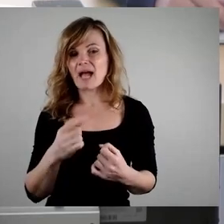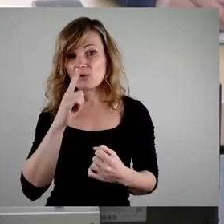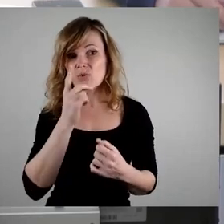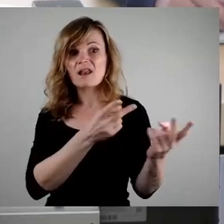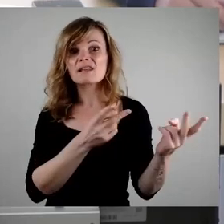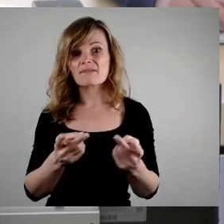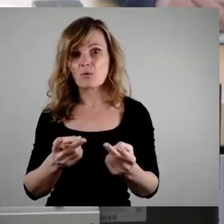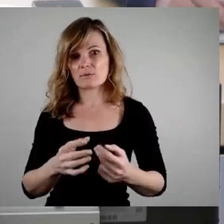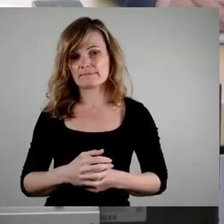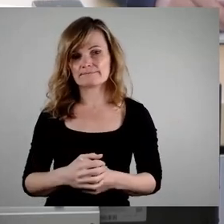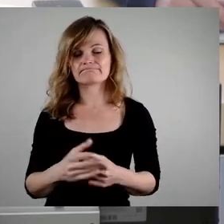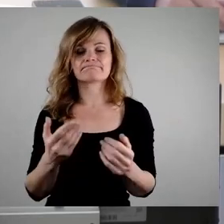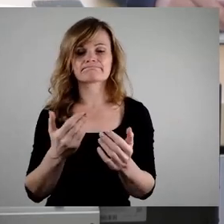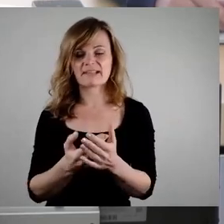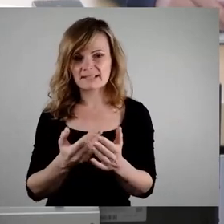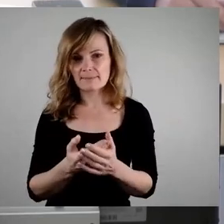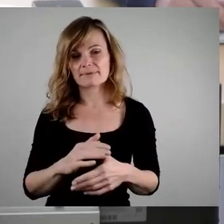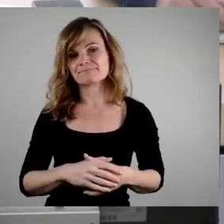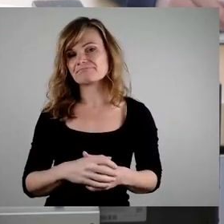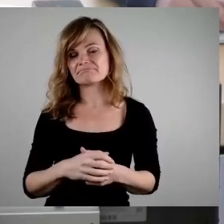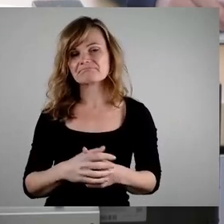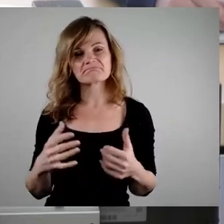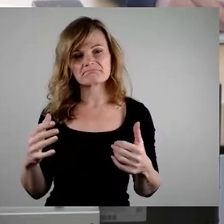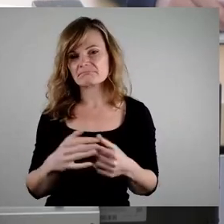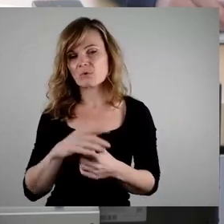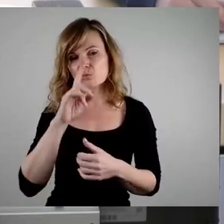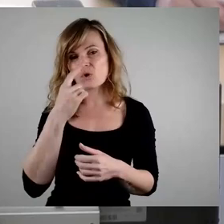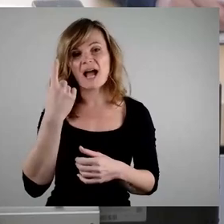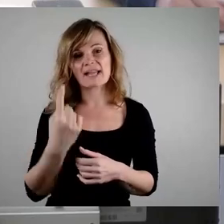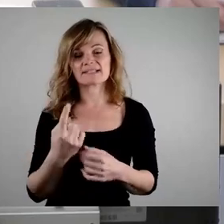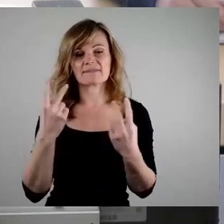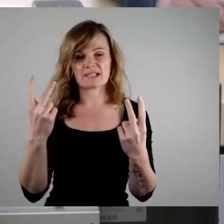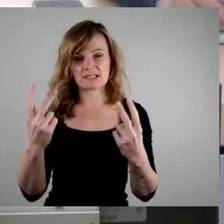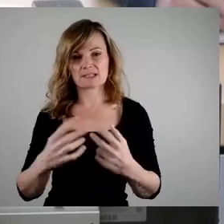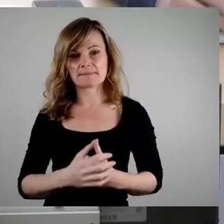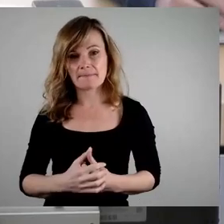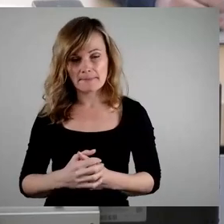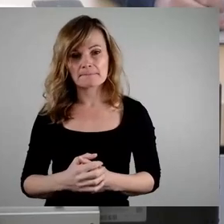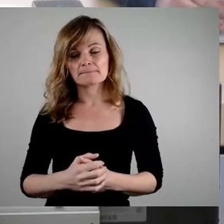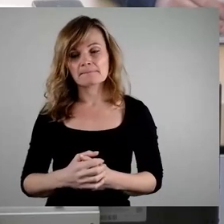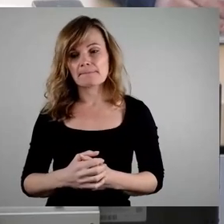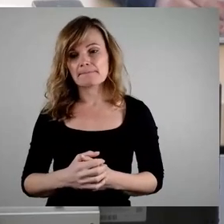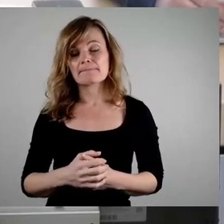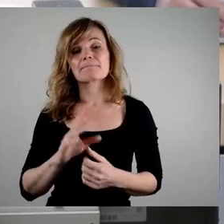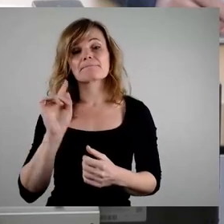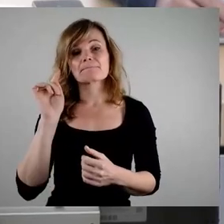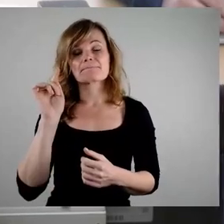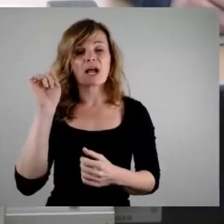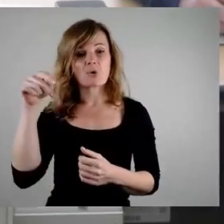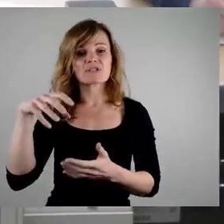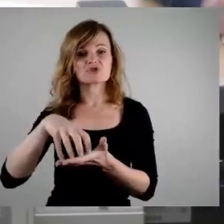Aus unserer Sicht ist daher nur eine Sache entscheidend, nämlich dass an allen Auslagerungsstandorten auch